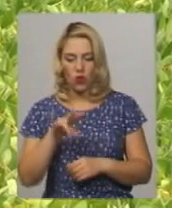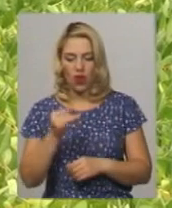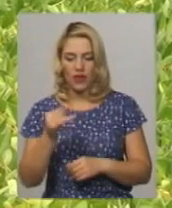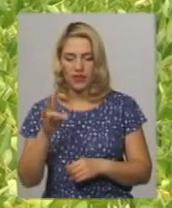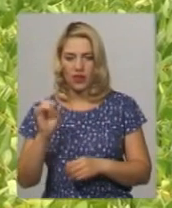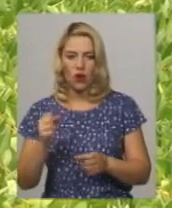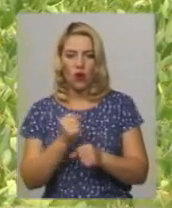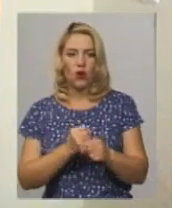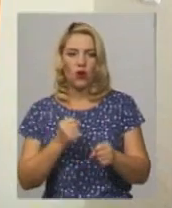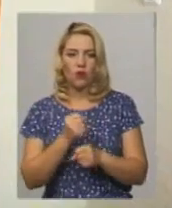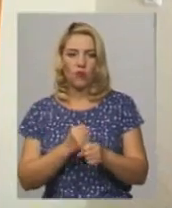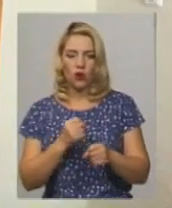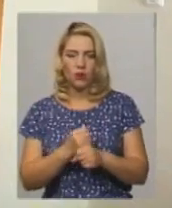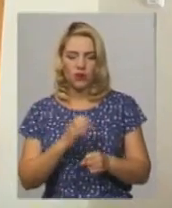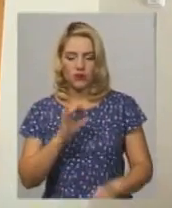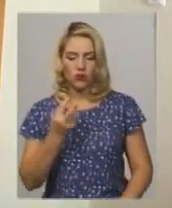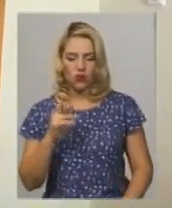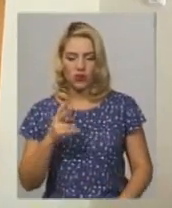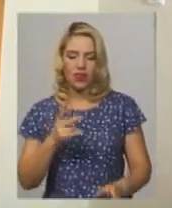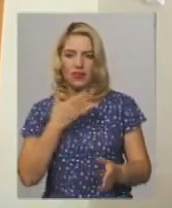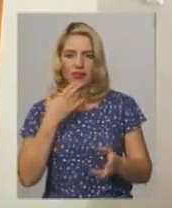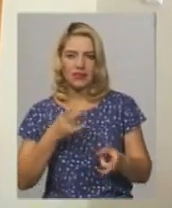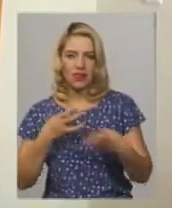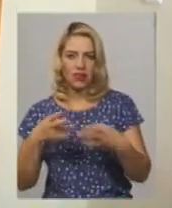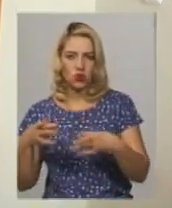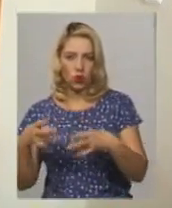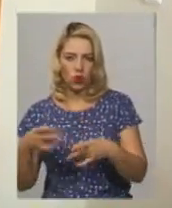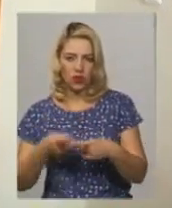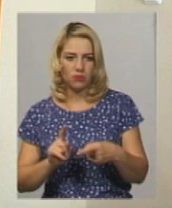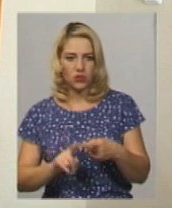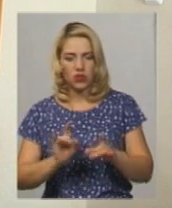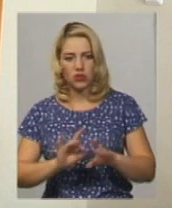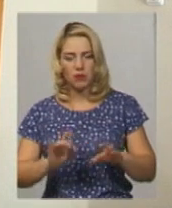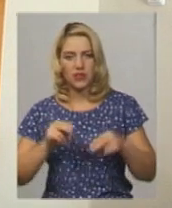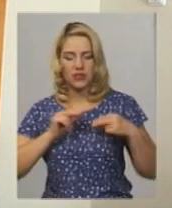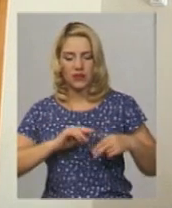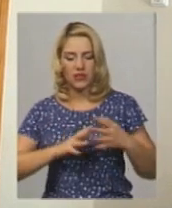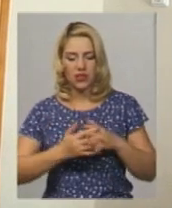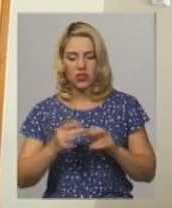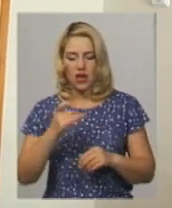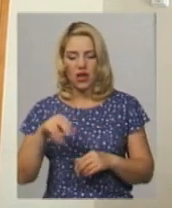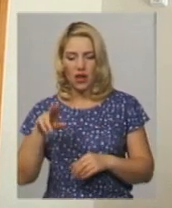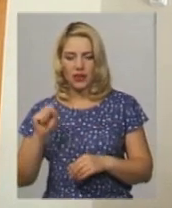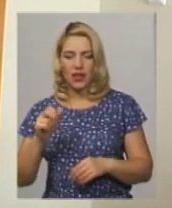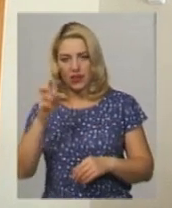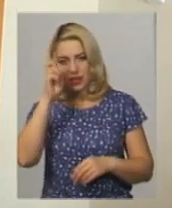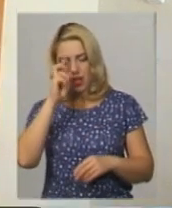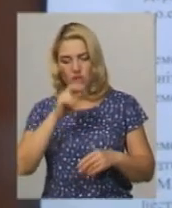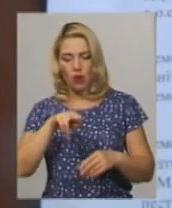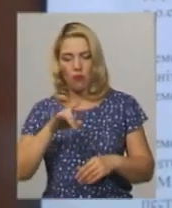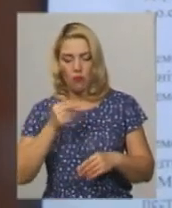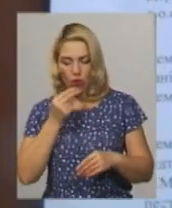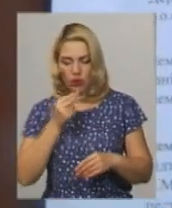обробив сою, не зашкодили. Такого висновку дійшла комісія з району в складі п'яти працівників Селищної ради та Держпродспоживслужби. Довідку про це